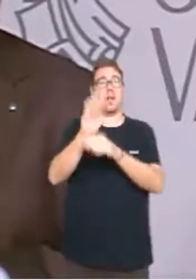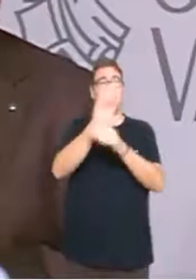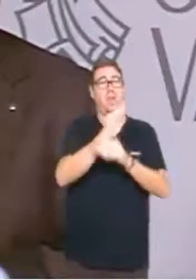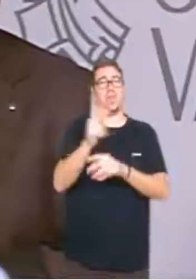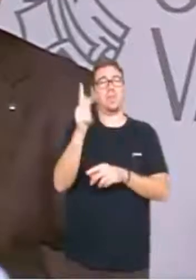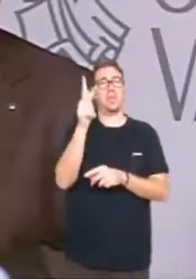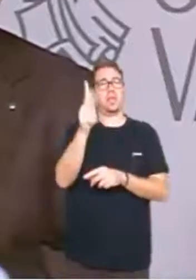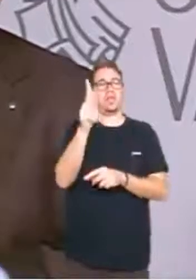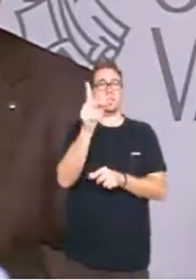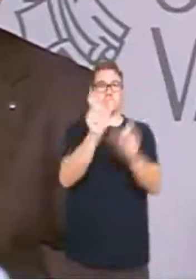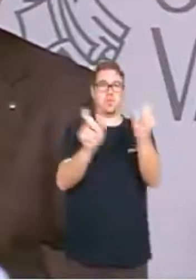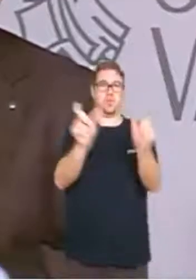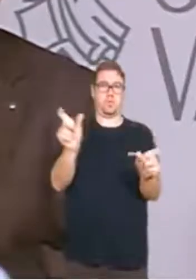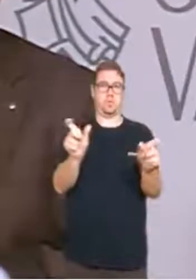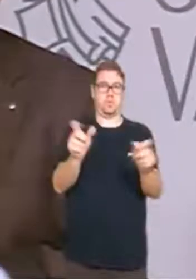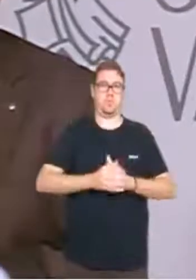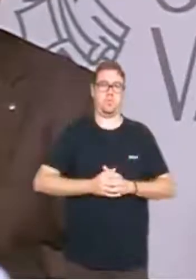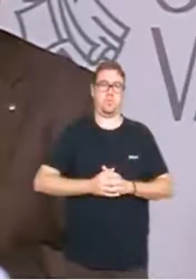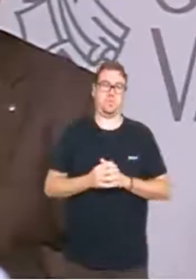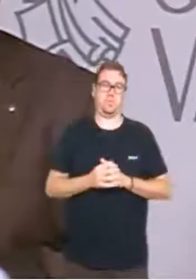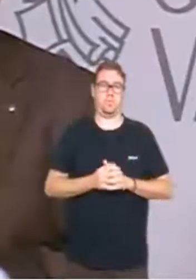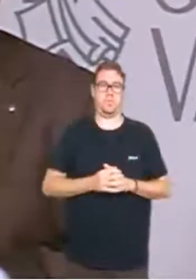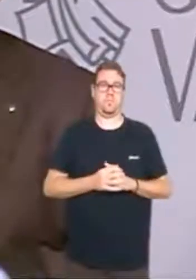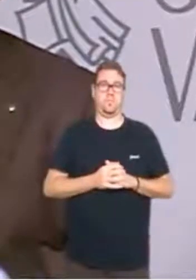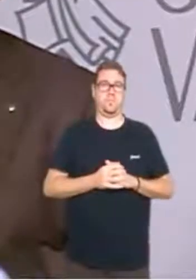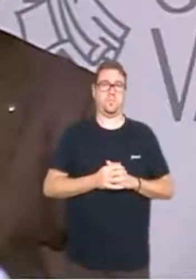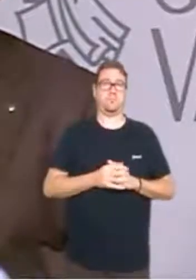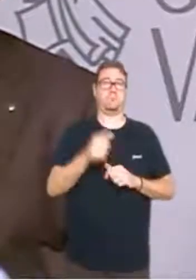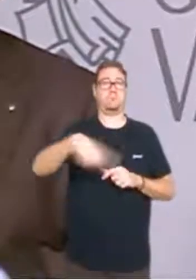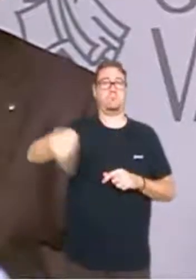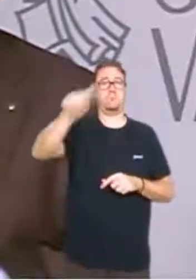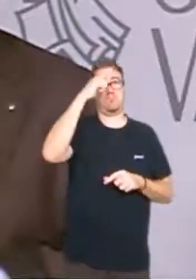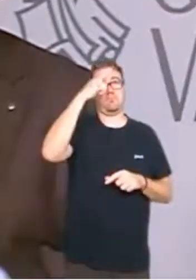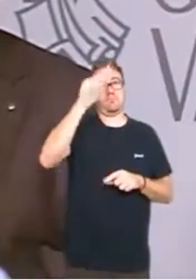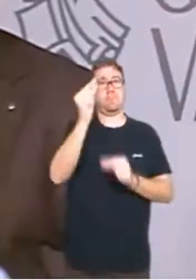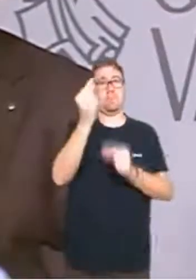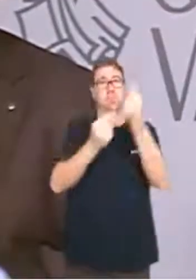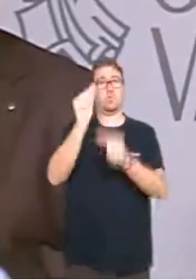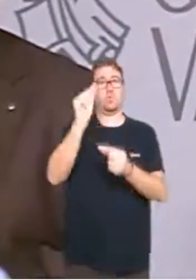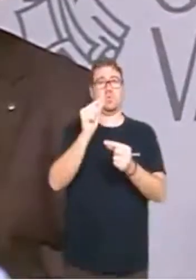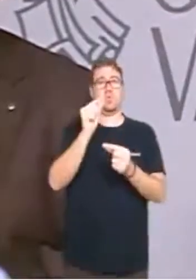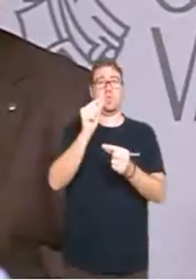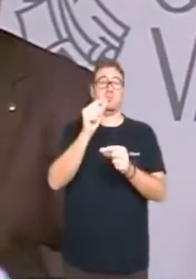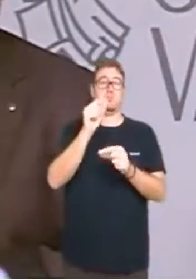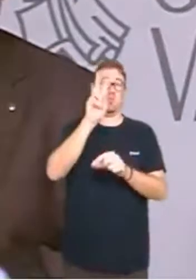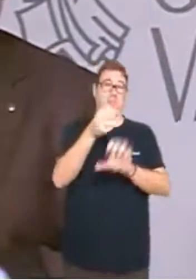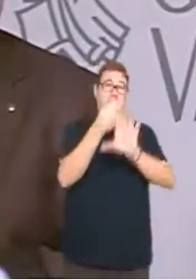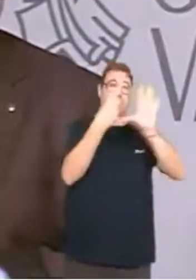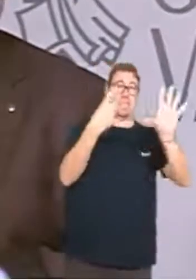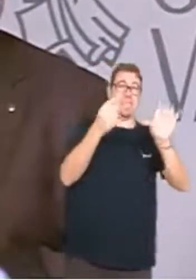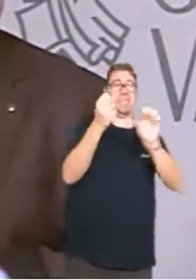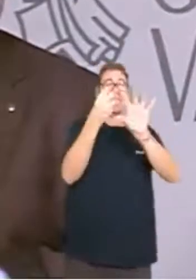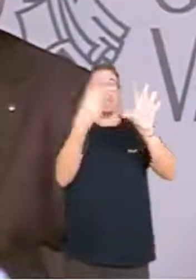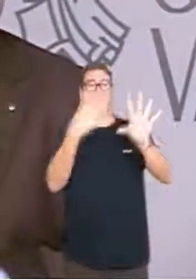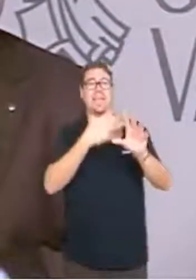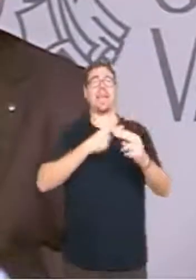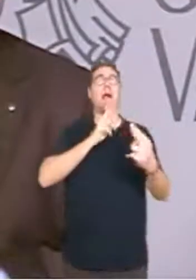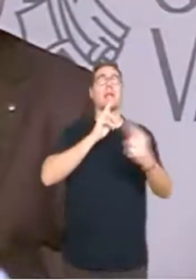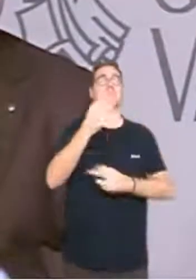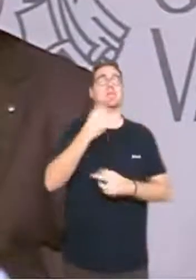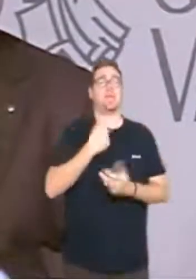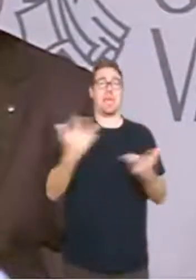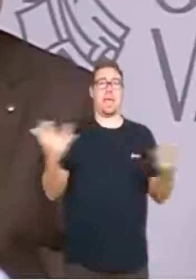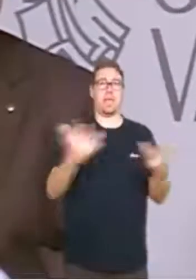drets de les persones. Com saben, en els pressupostos de 2016 i 2017 es va voler donar resposta a l